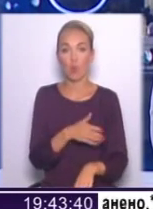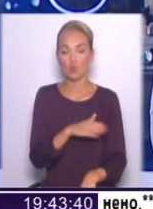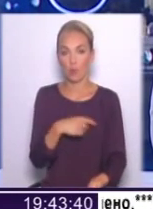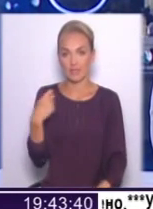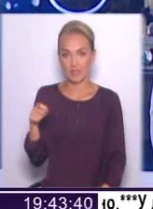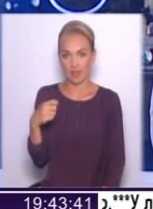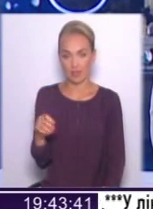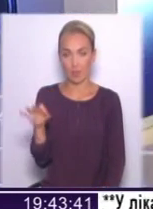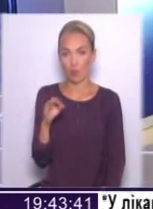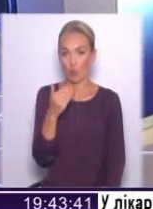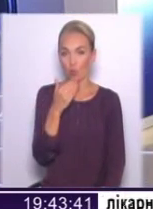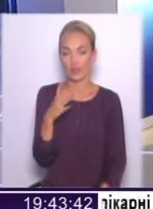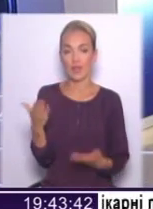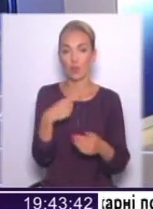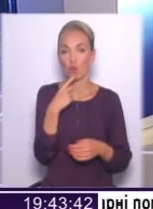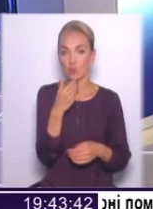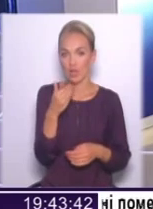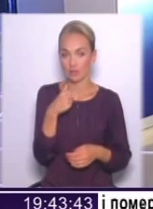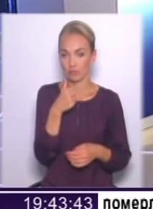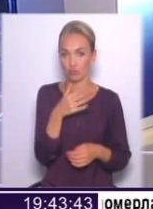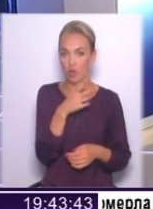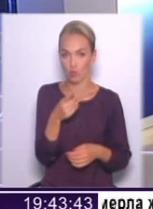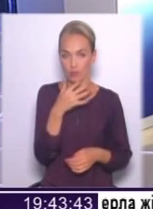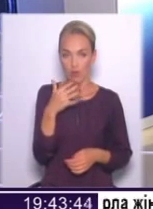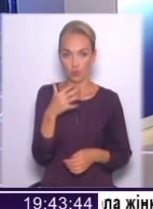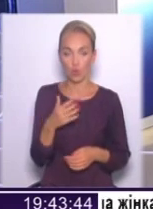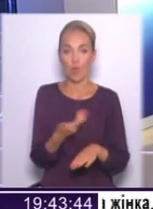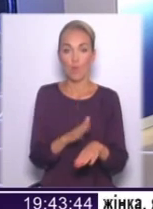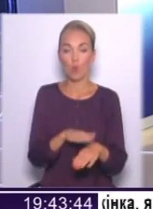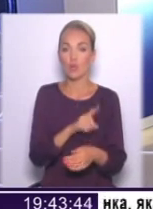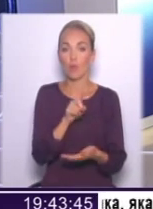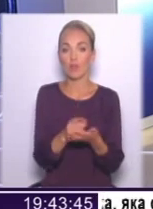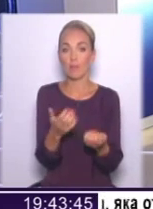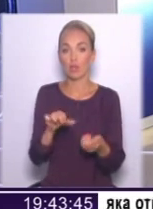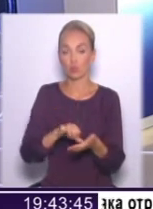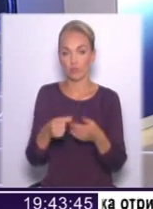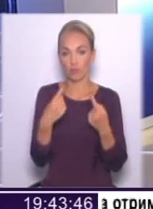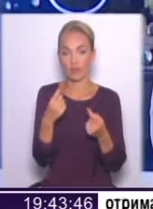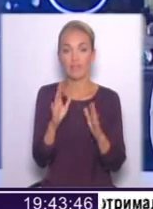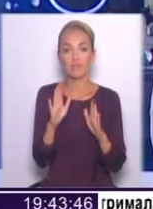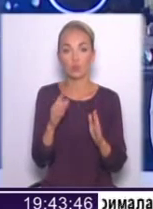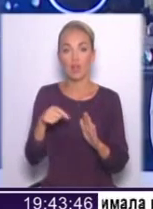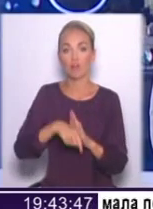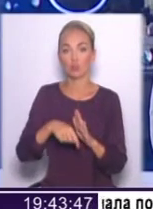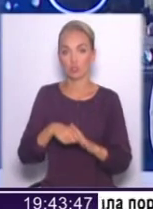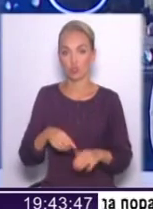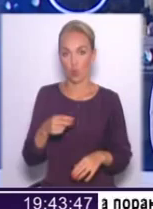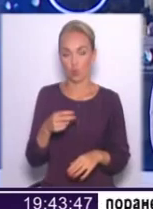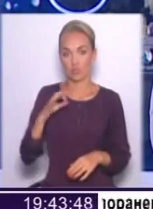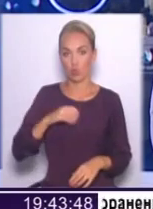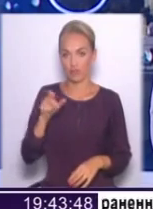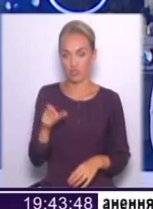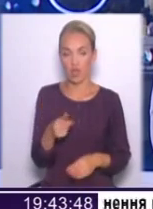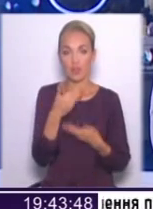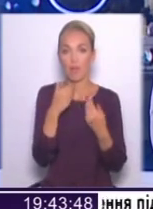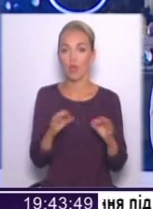останнім часом багато говориться, який говорить про те, що Польща повинна брати участь в цих переговорах. Але це виключно для внутрішнього споживача, і воно не